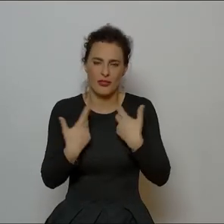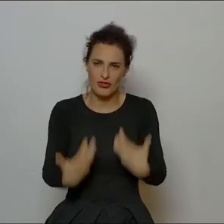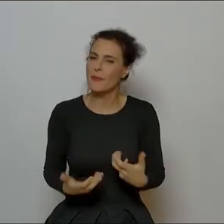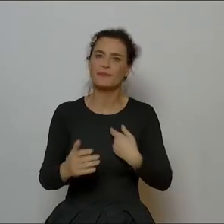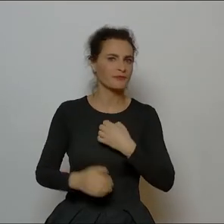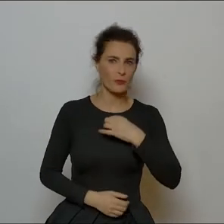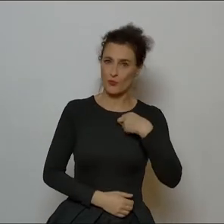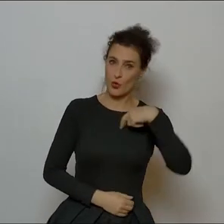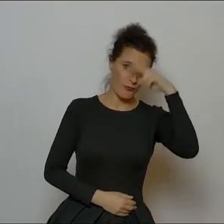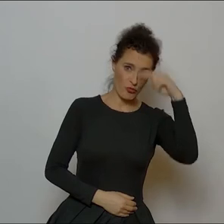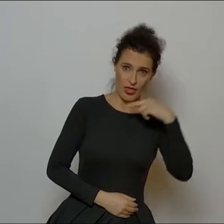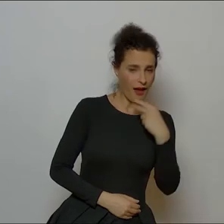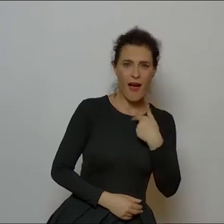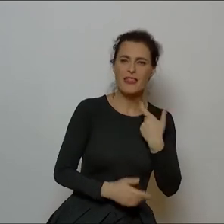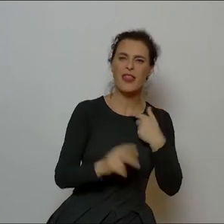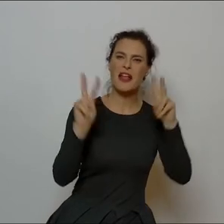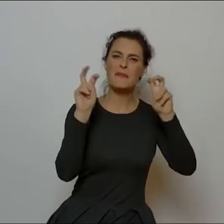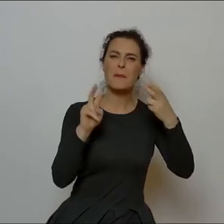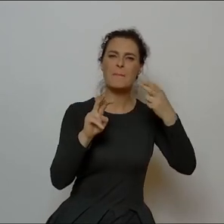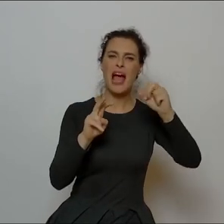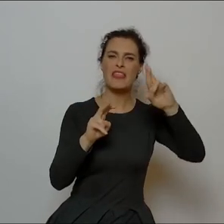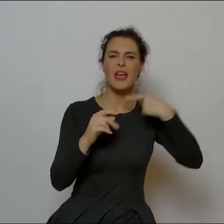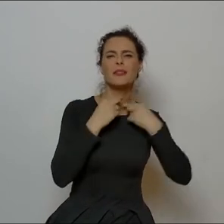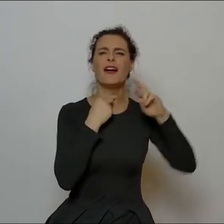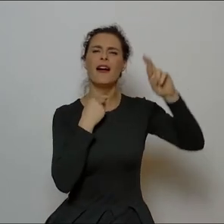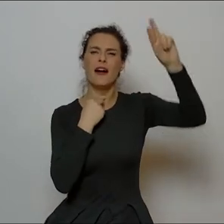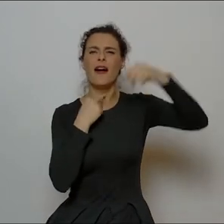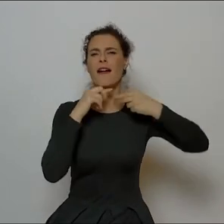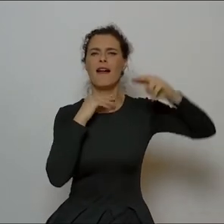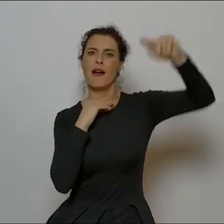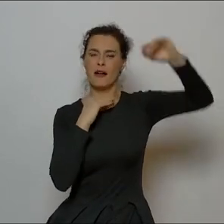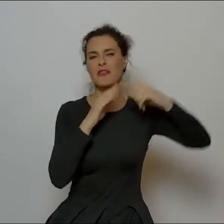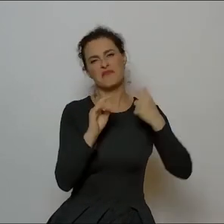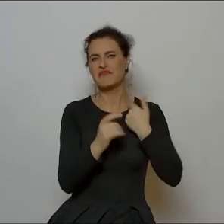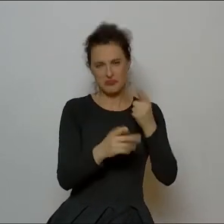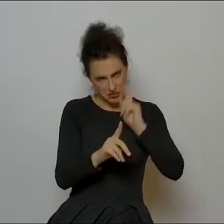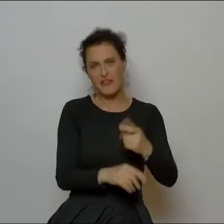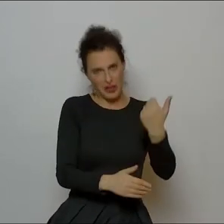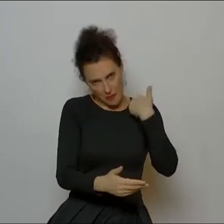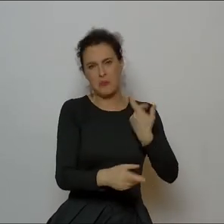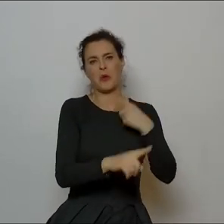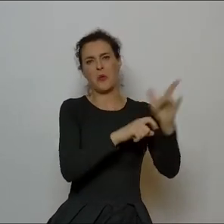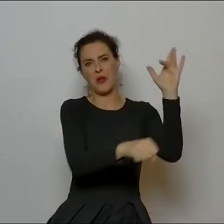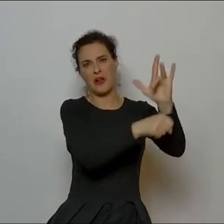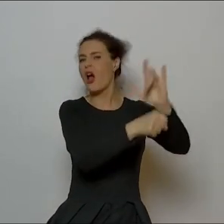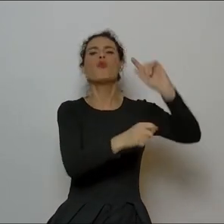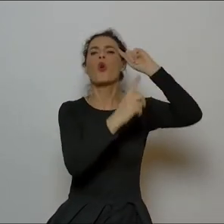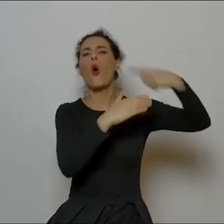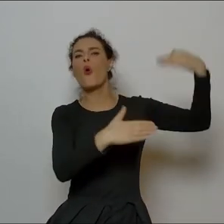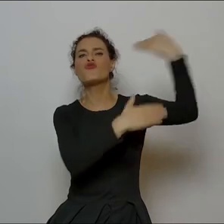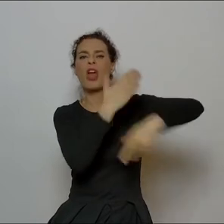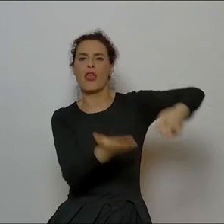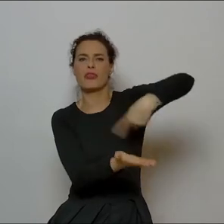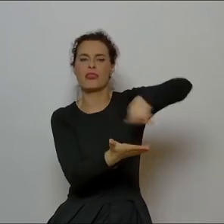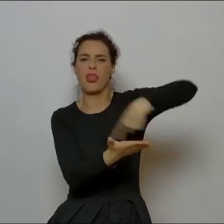no bo mojemu tacie właśnie ten manieryzm też zarzucano. Szczególnie oberwało mu się za tę ostatnią płytę z podchmury